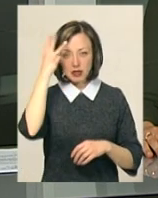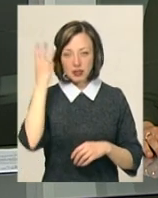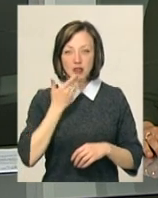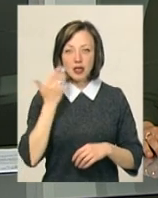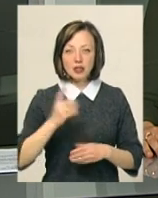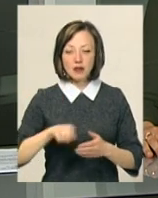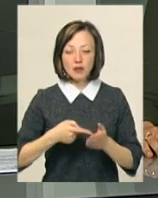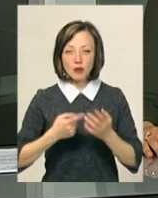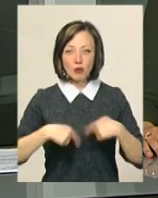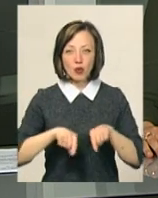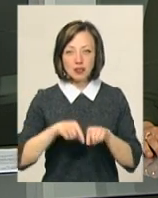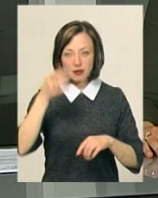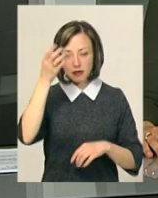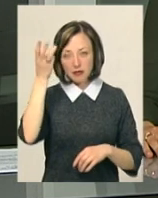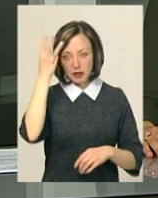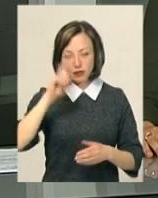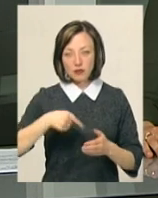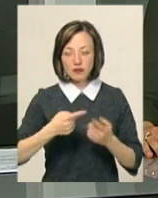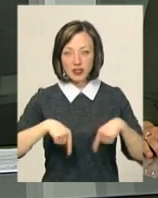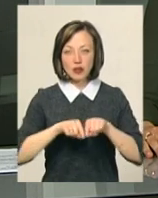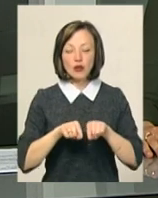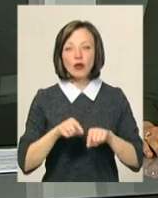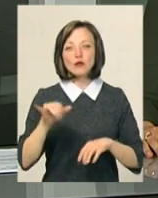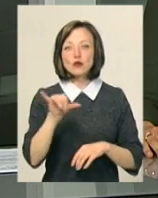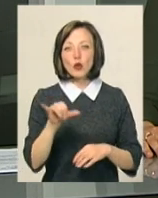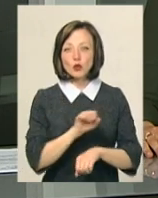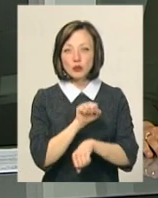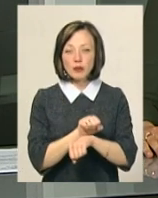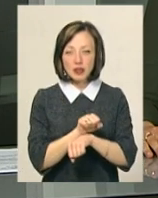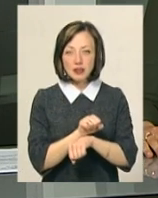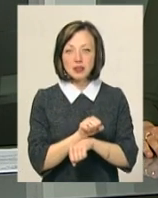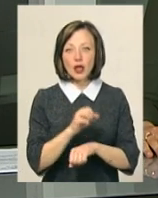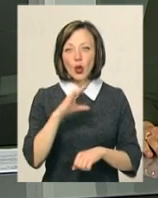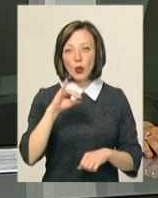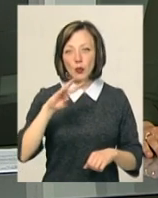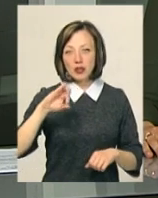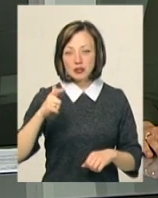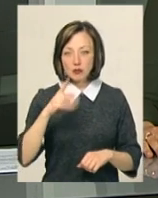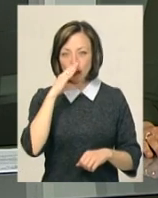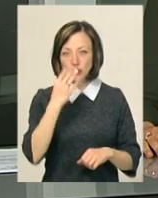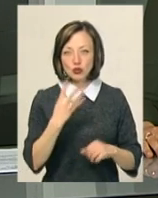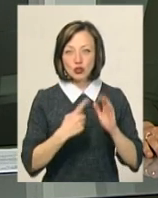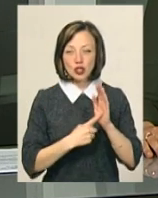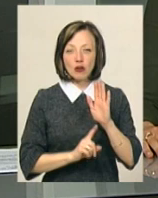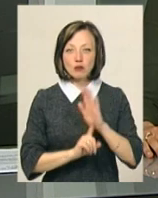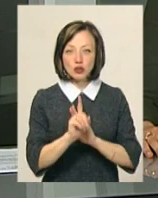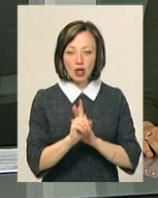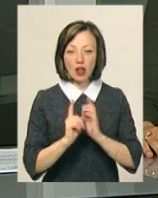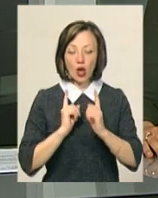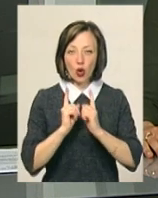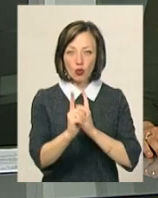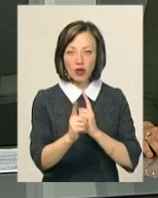поліції міста Хмельницького Світлана Свідерська. Нагадаю, в суботу на зупинці Героїв Чорнобиля маршрутна таксі під номером 46 розпочала рух.